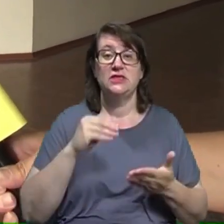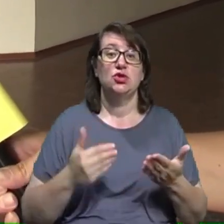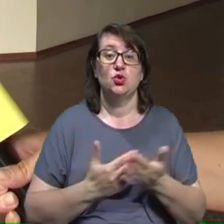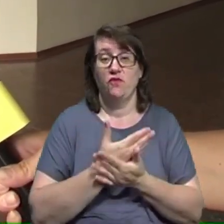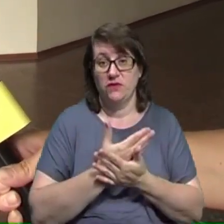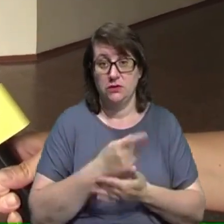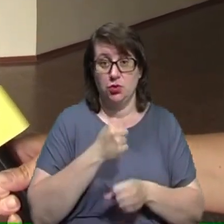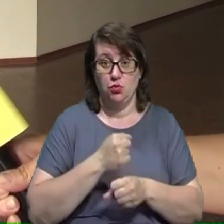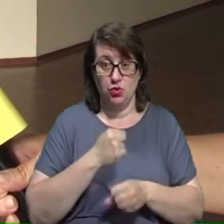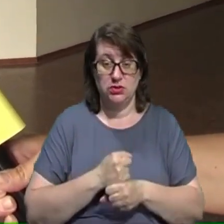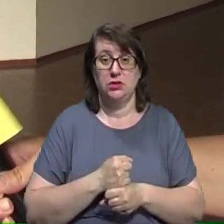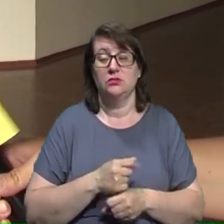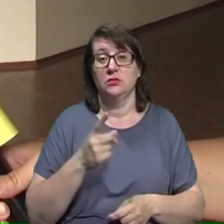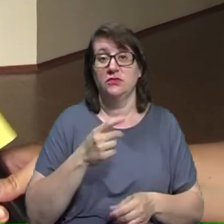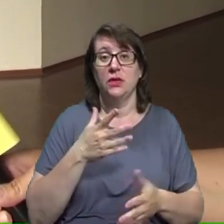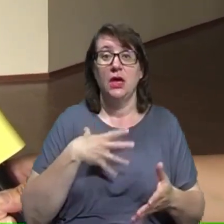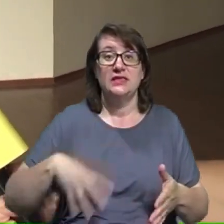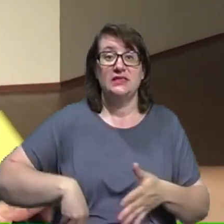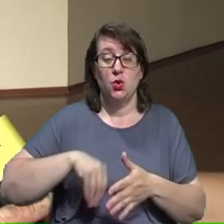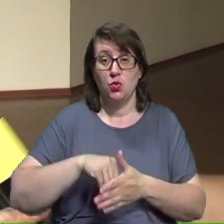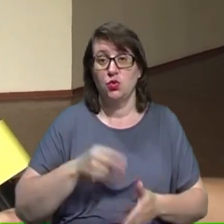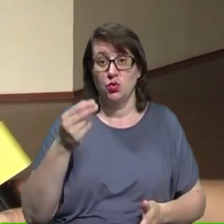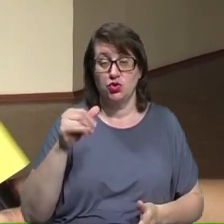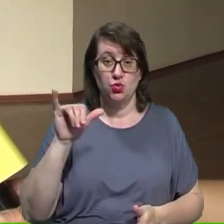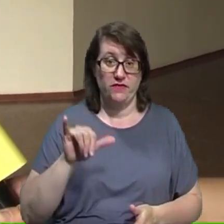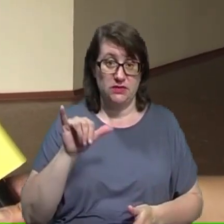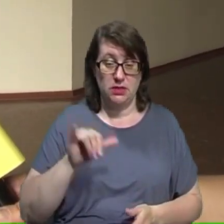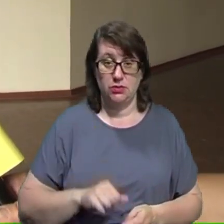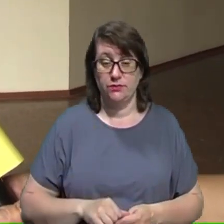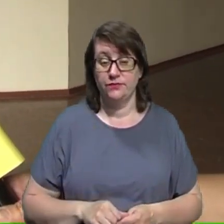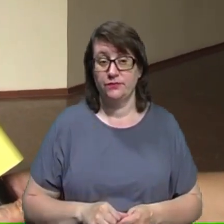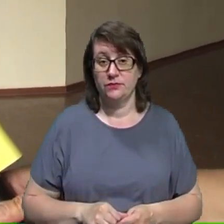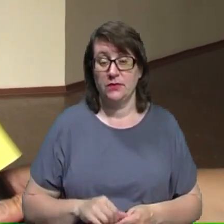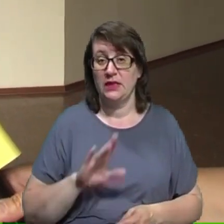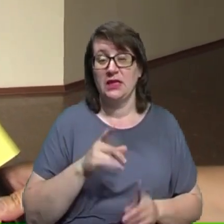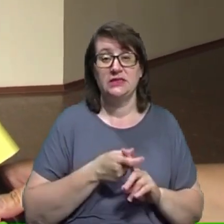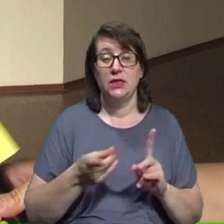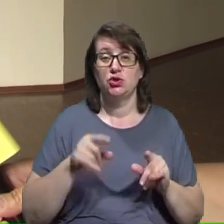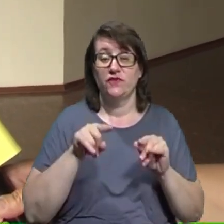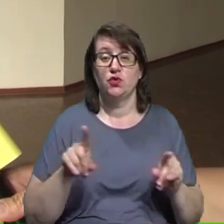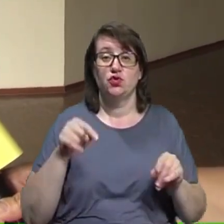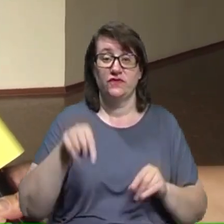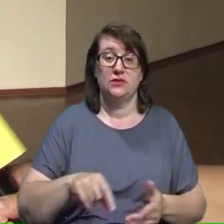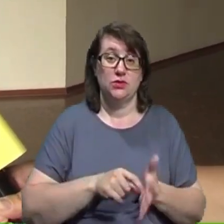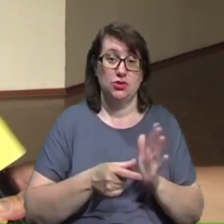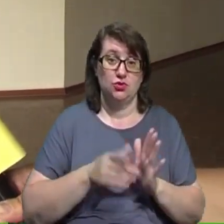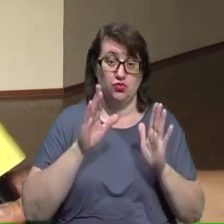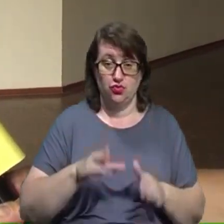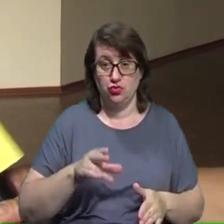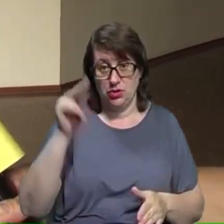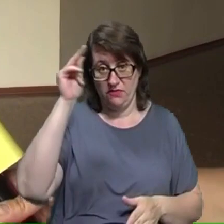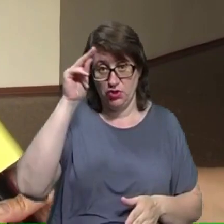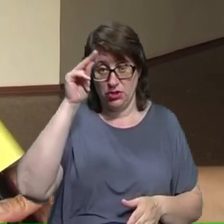за рахунок коштів університету. Незалежно від того, що в цих приміщеннях будуть навчатися